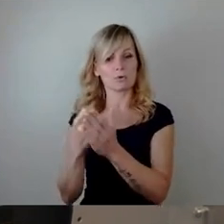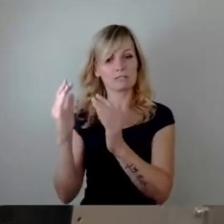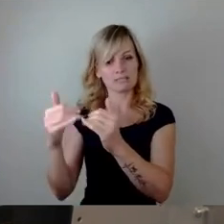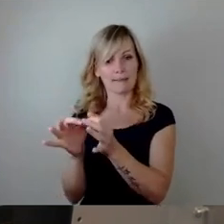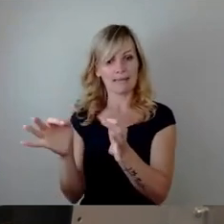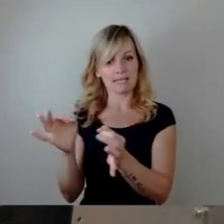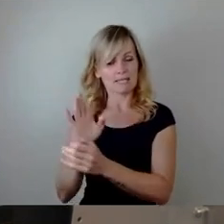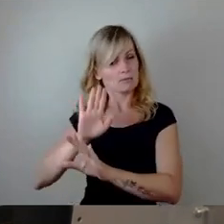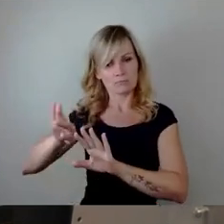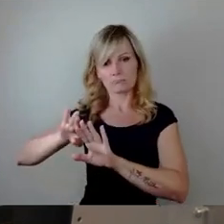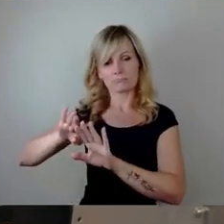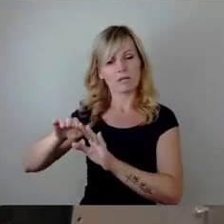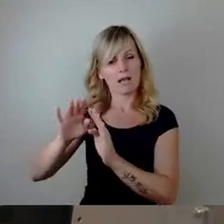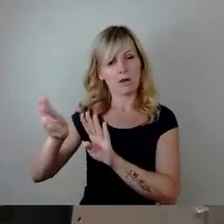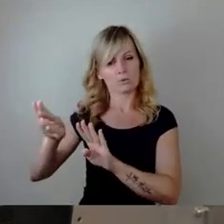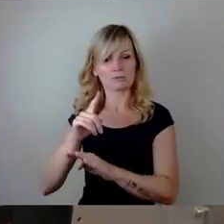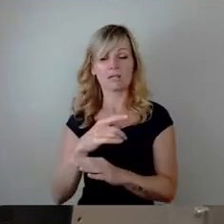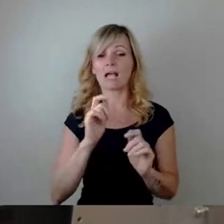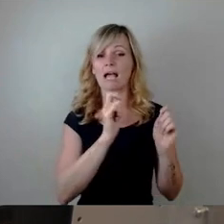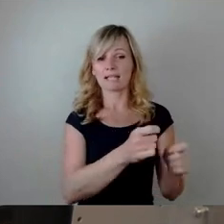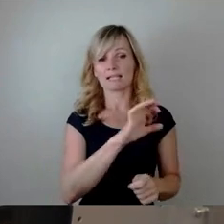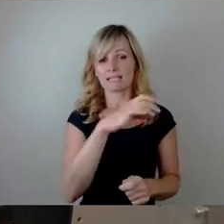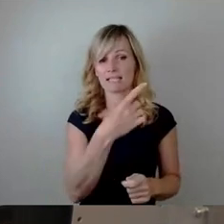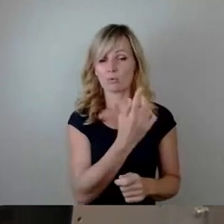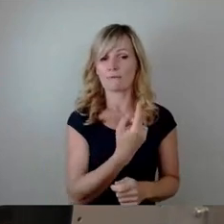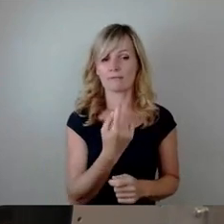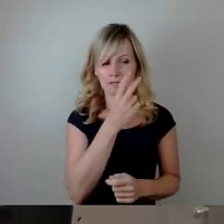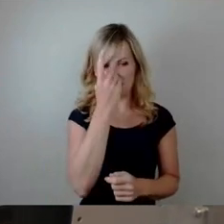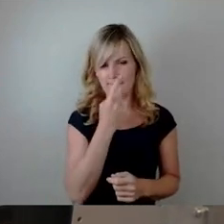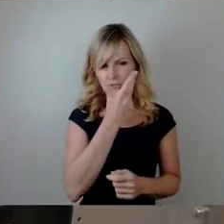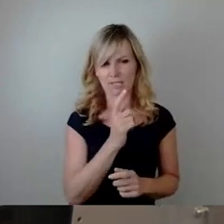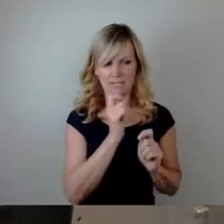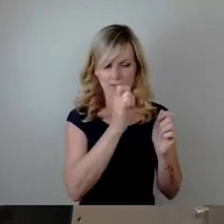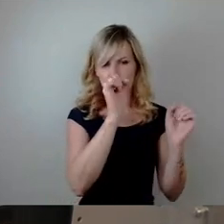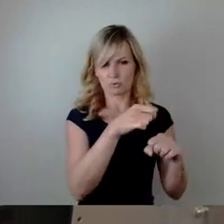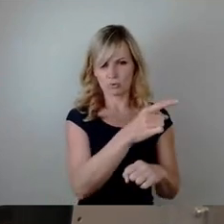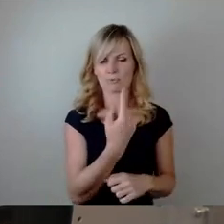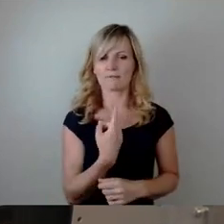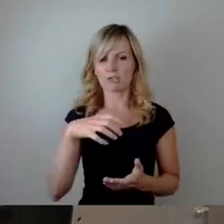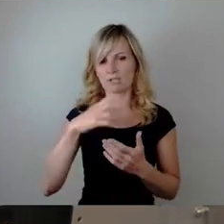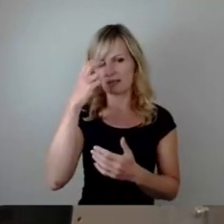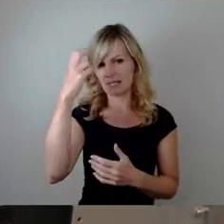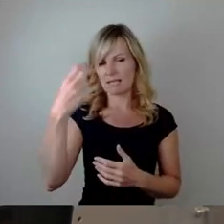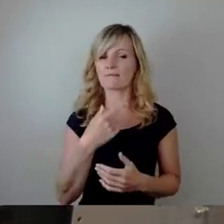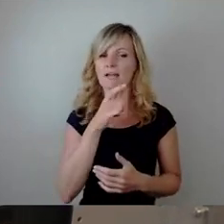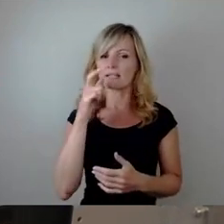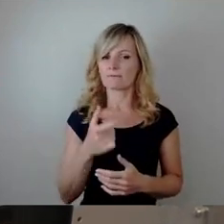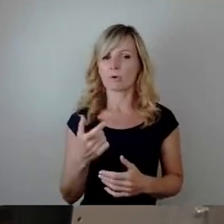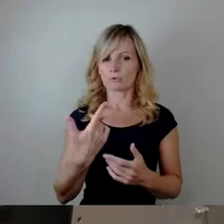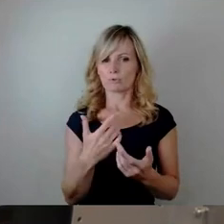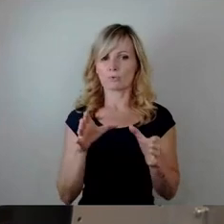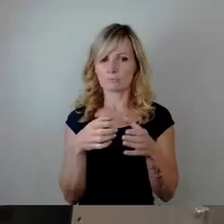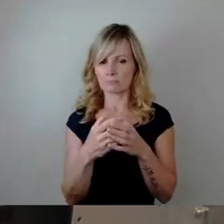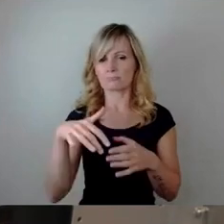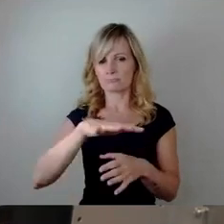der CDU haben wir selbstverständlich zugestimmt, denn was wir Stadträte von einer verantwortlich agierenden Verwaltung erwarten, ist eine zeitnahe Unterrichtung